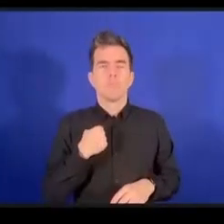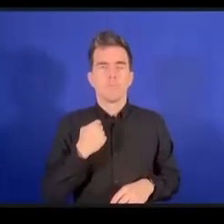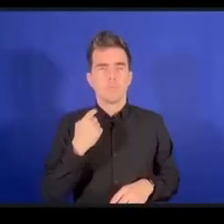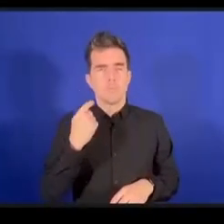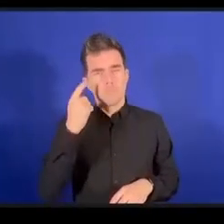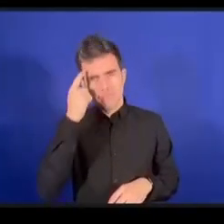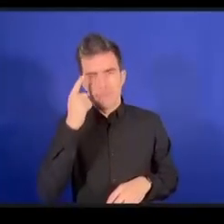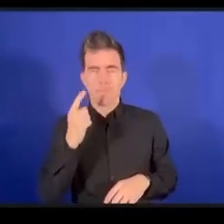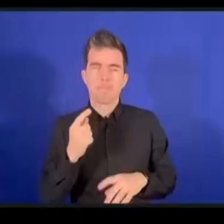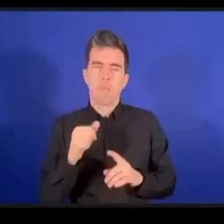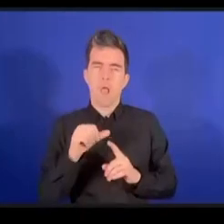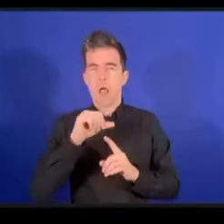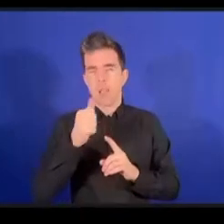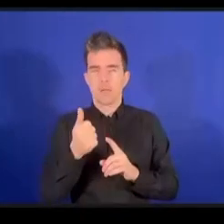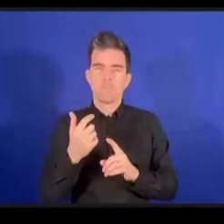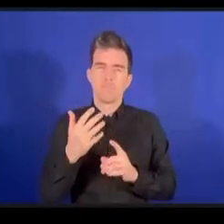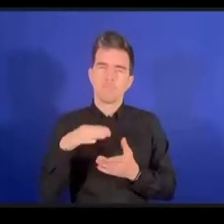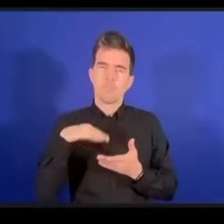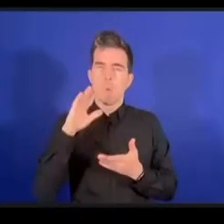المنتدى